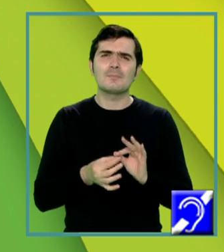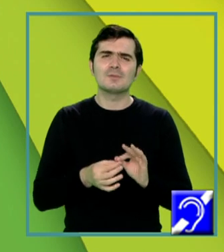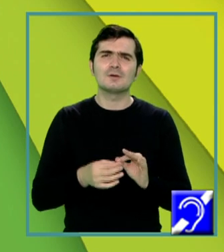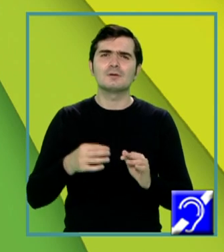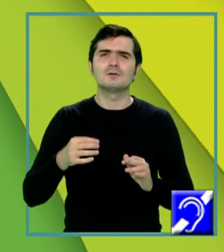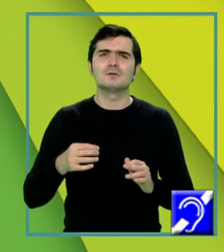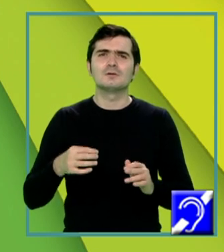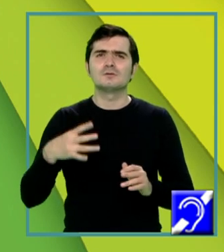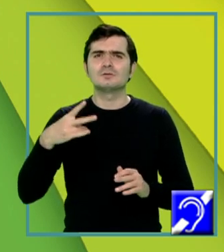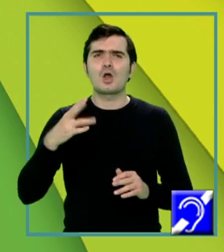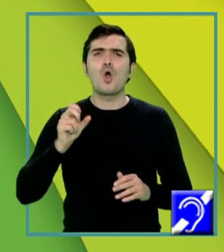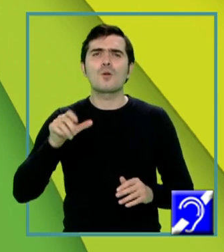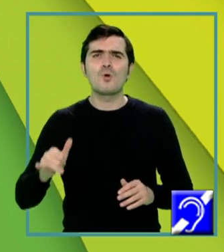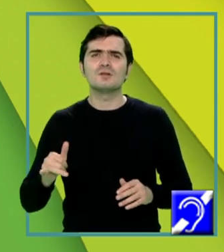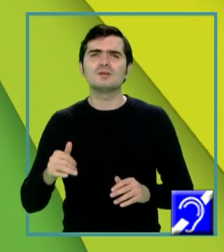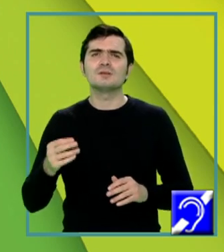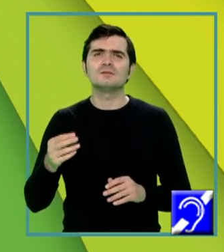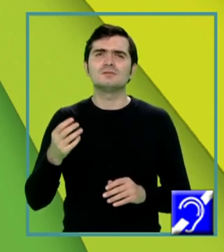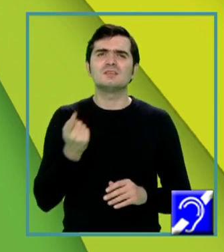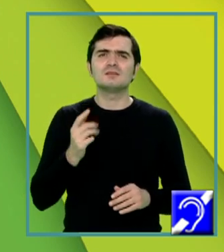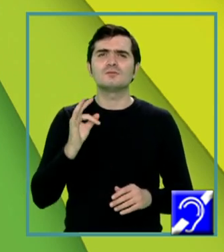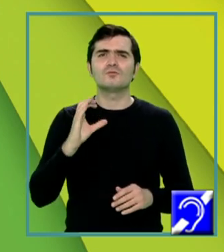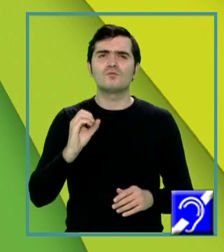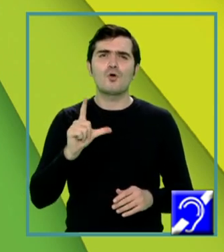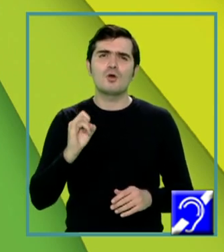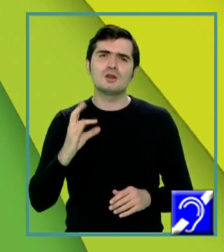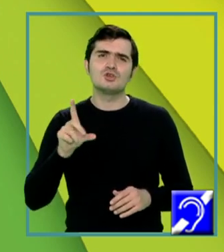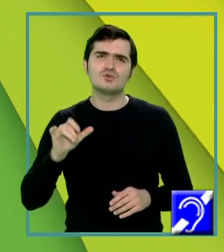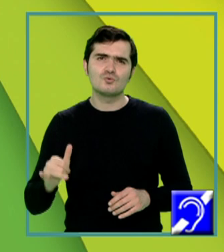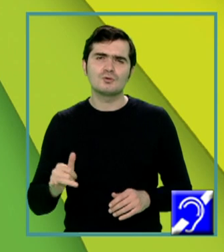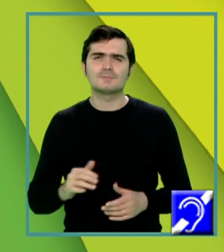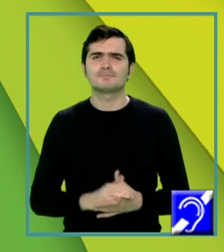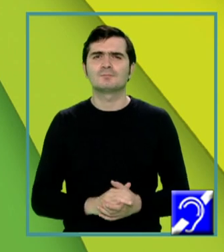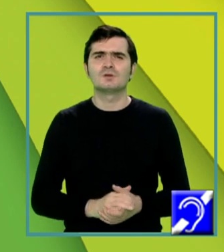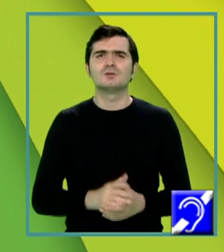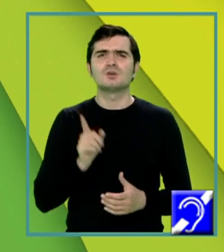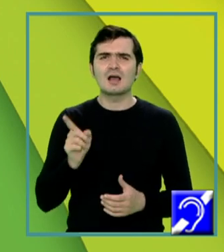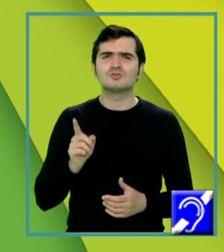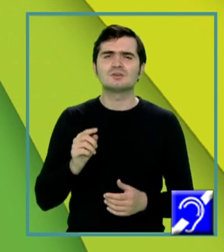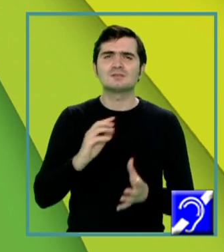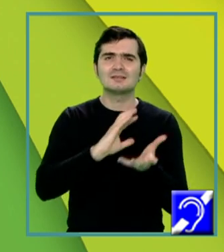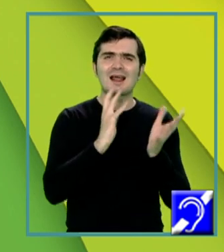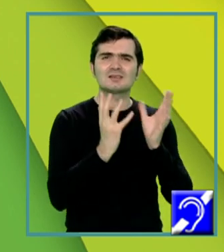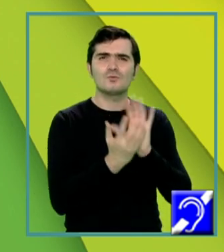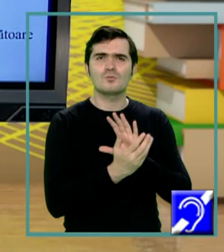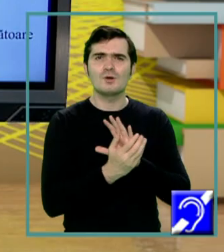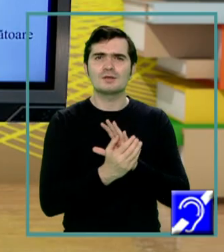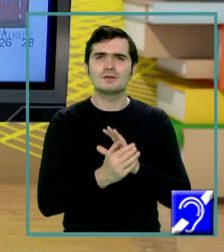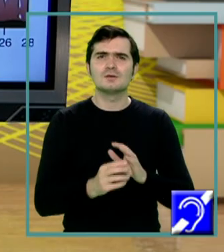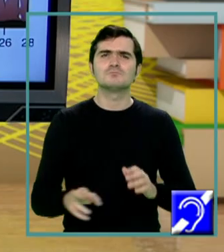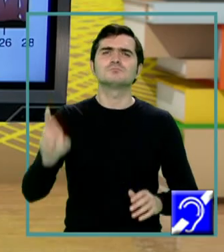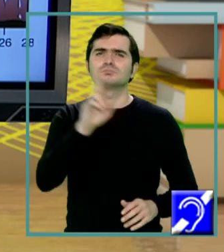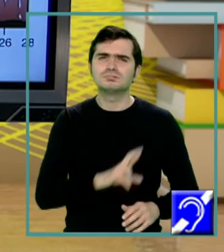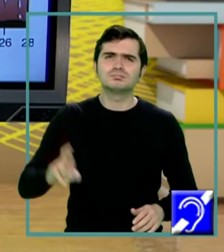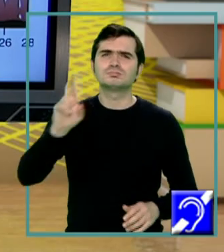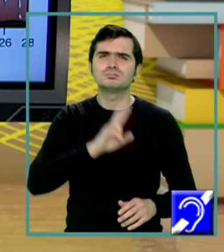secretați de folicul, deci este determinată de ciclitatea ovarelor. Aceste transformări ciclice le